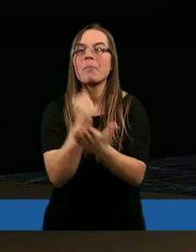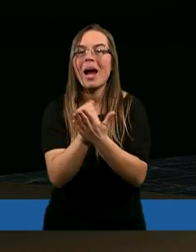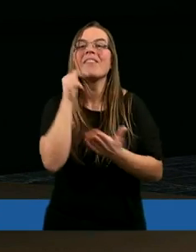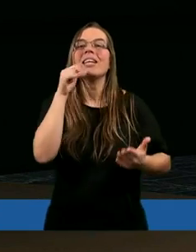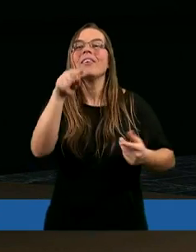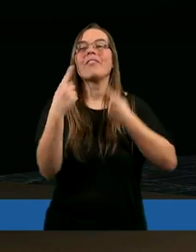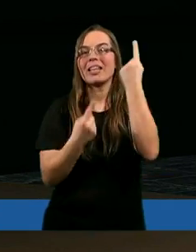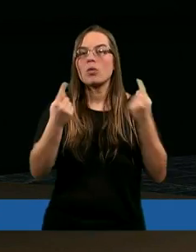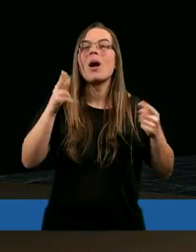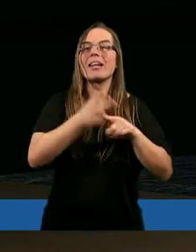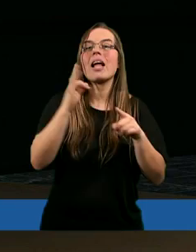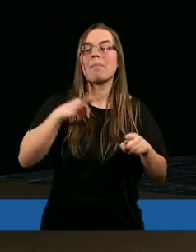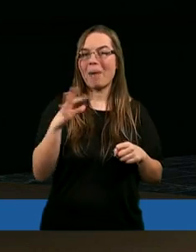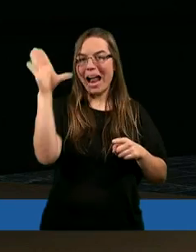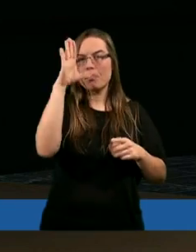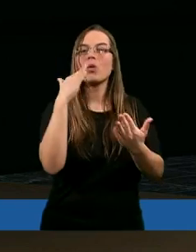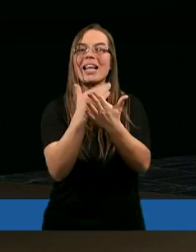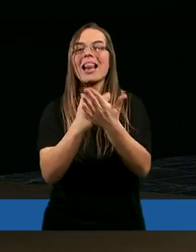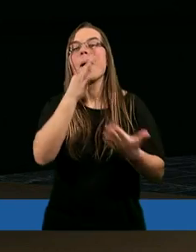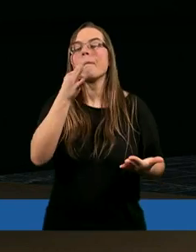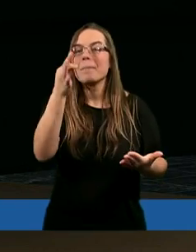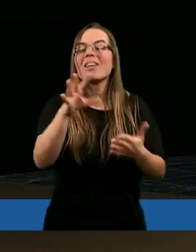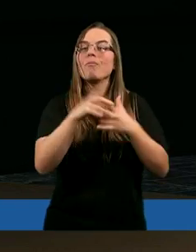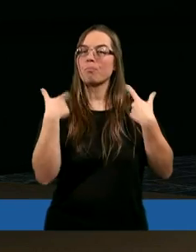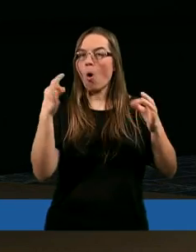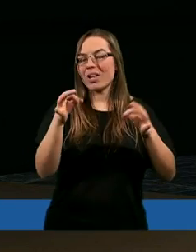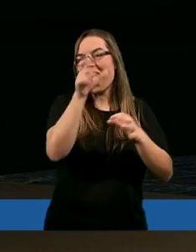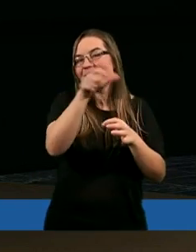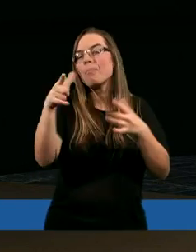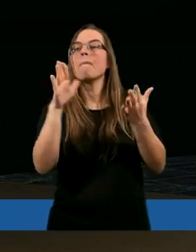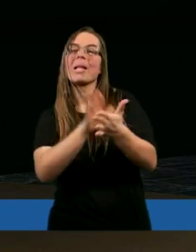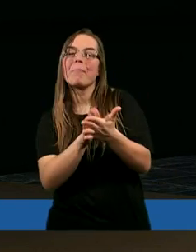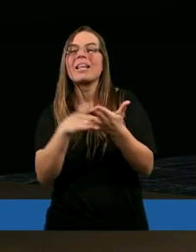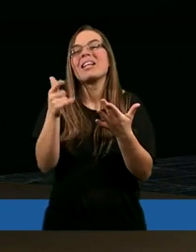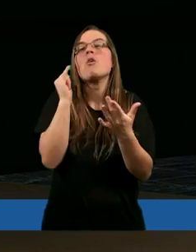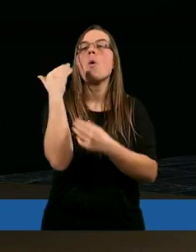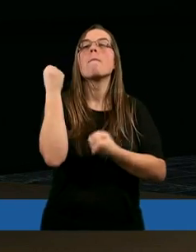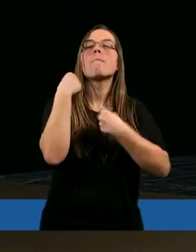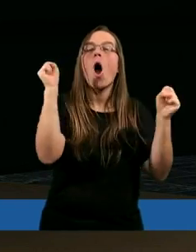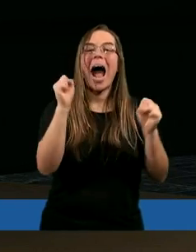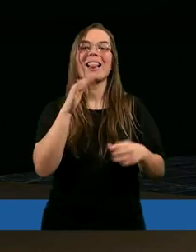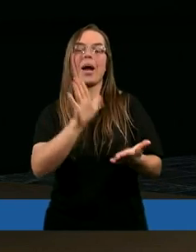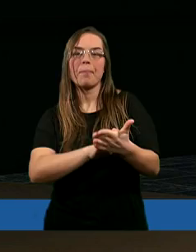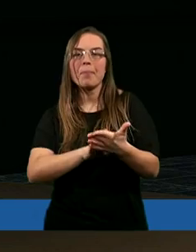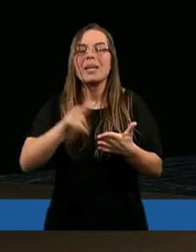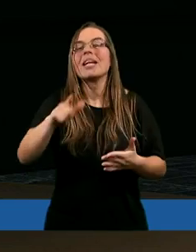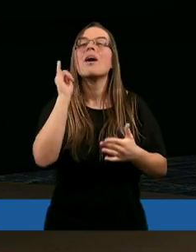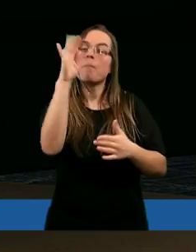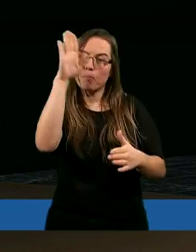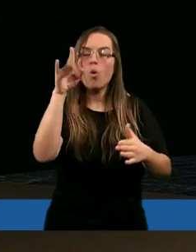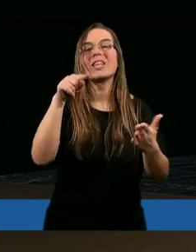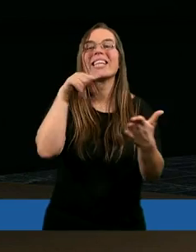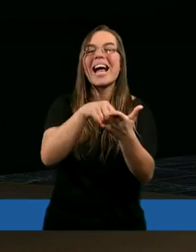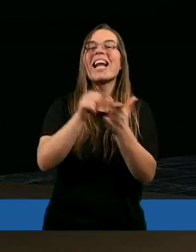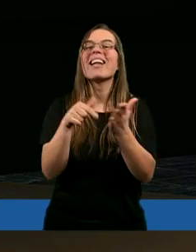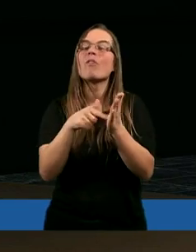sytuacji tutaj, kiedy Pan Bóg zadaje pytania tym postaciom biblijnym, bohaterom biblijnym, myślę, że jego cel jest właśnie